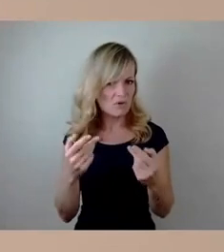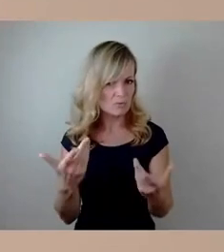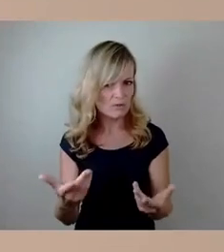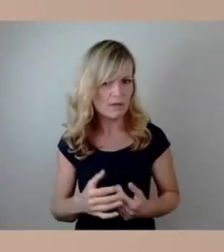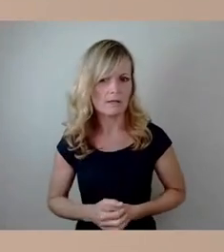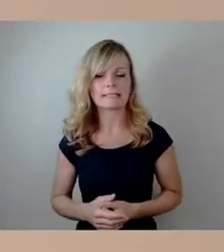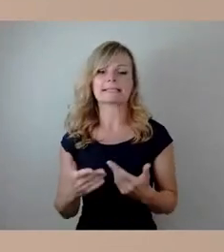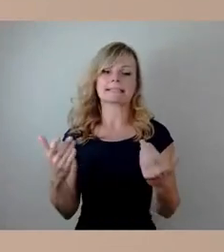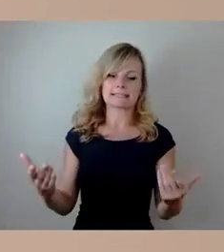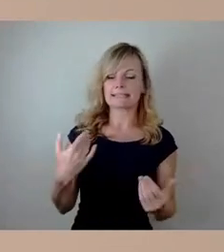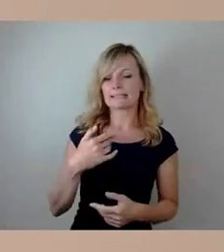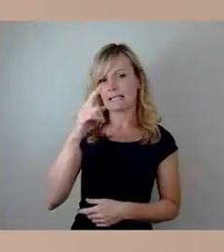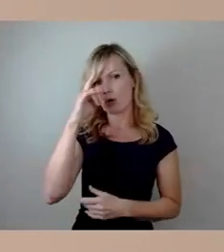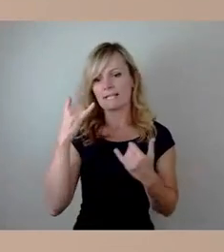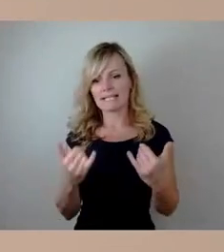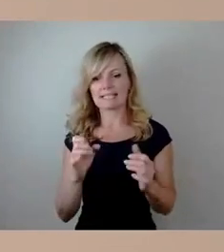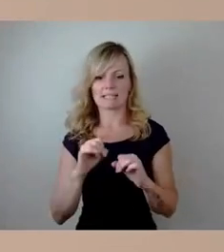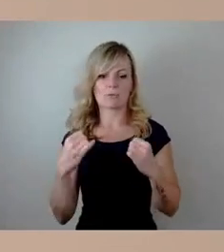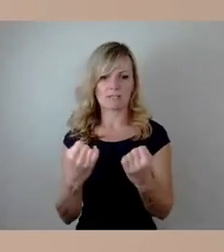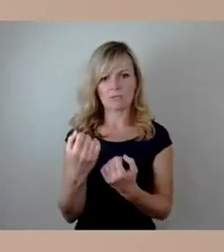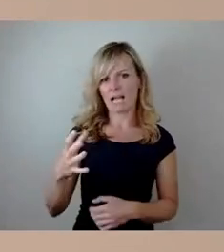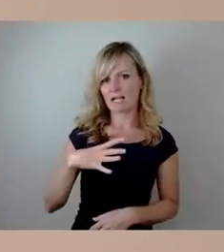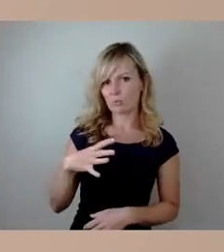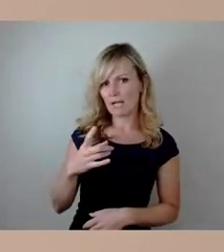gerade aktuell in der Situation sind, dass auch gerade beim